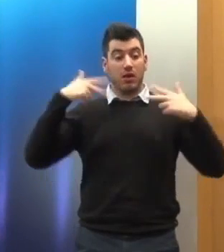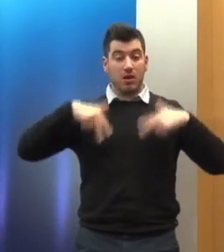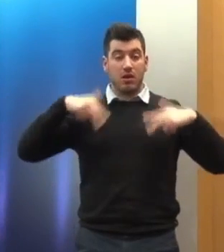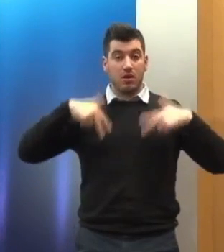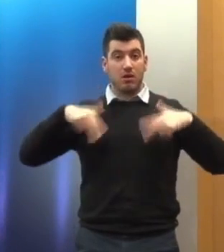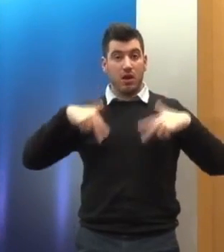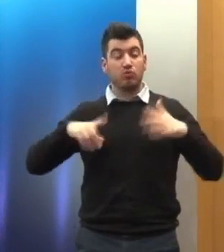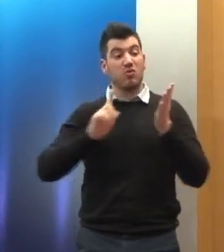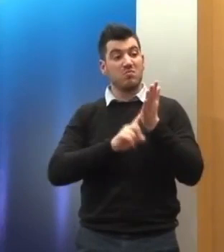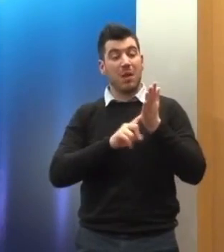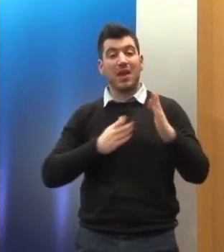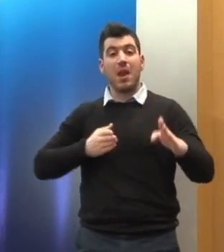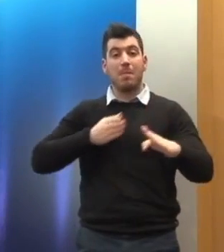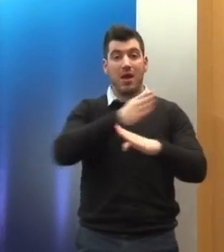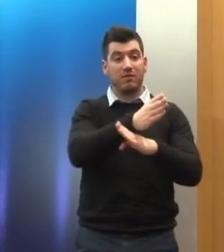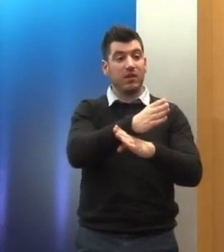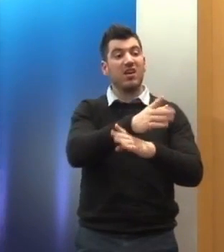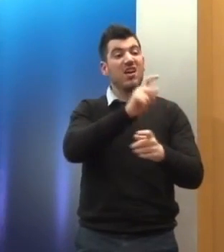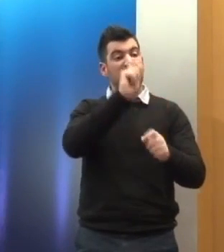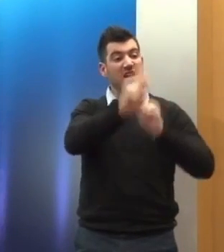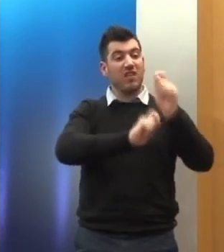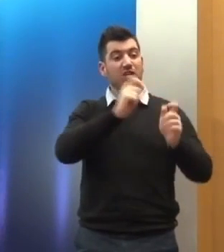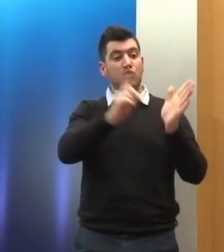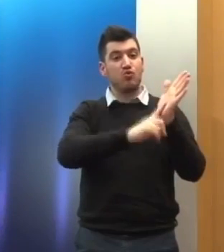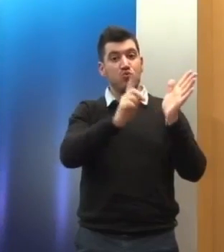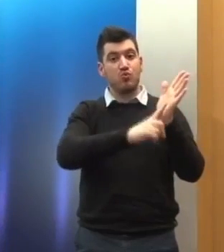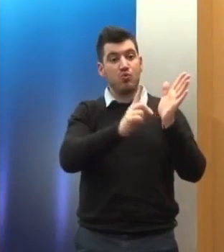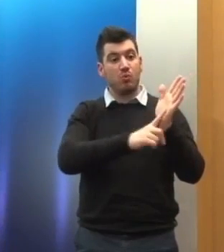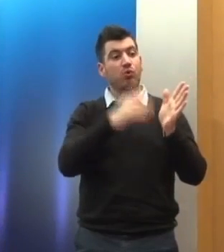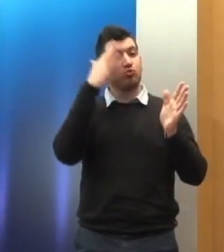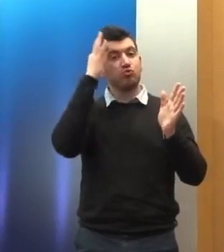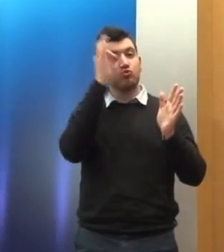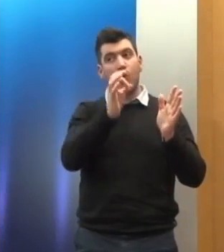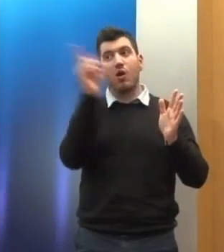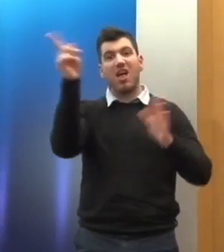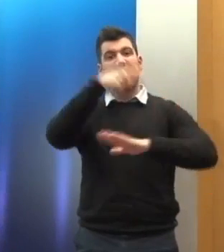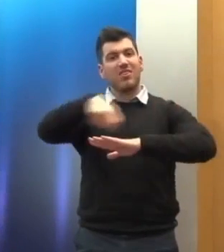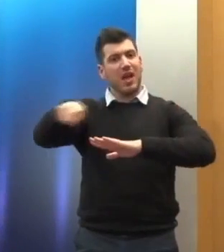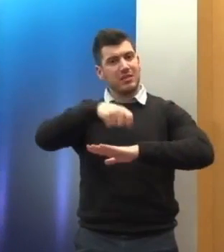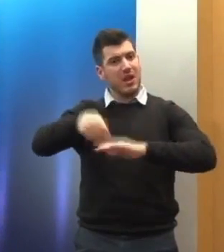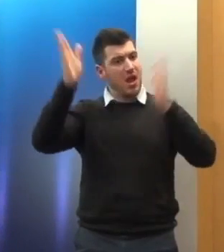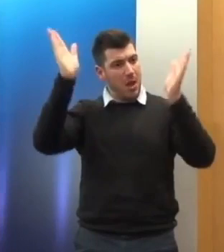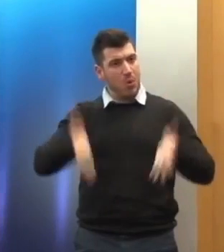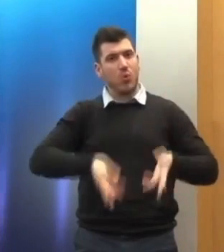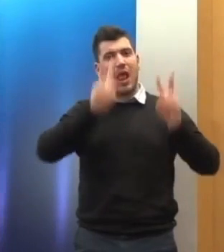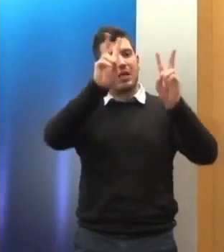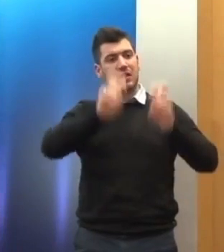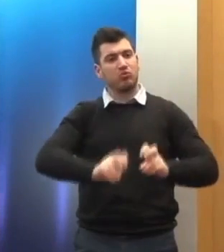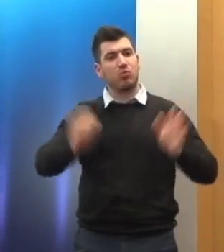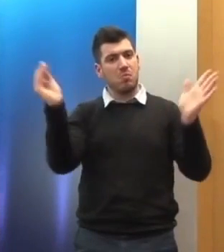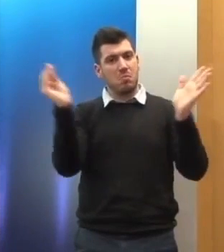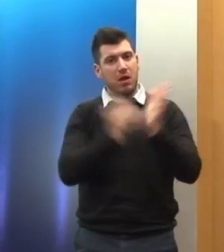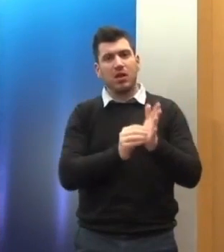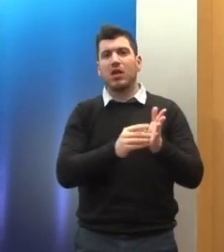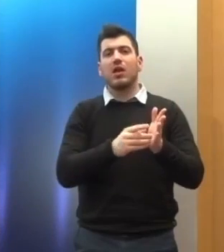παρέμβει νομοθετικά προκειμένου να δώσει τη δυνατότητα στα δικαστήρια να επανεξετάσουν τέτοιους αιτήματα. Η επανεξέταση ενός αιτήματος δεν